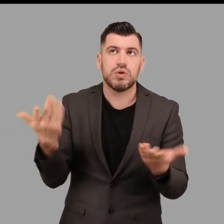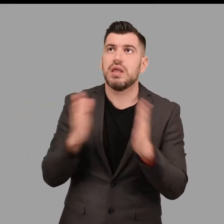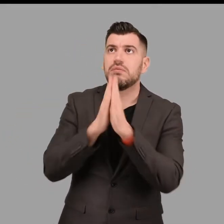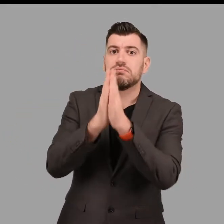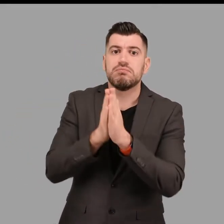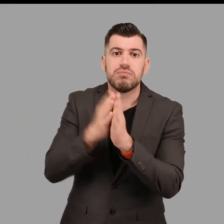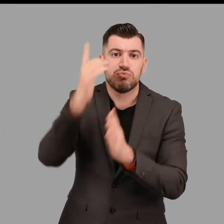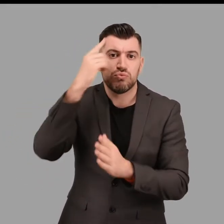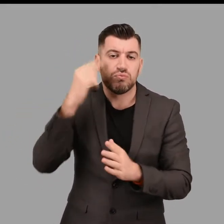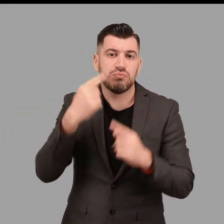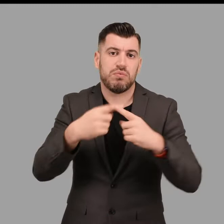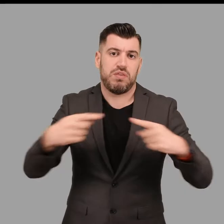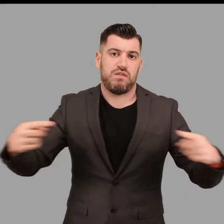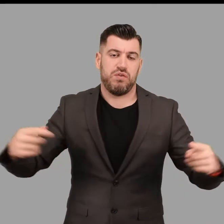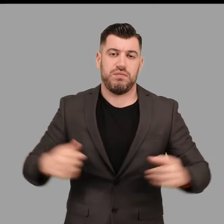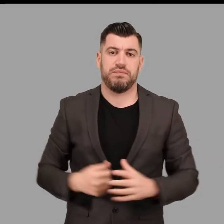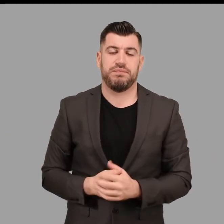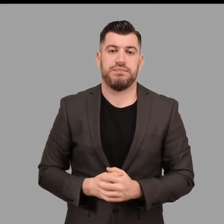των αναθυμάτων.